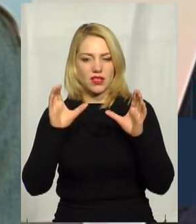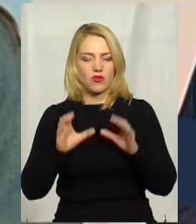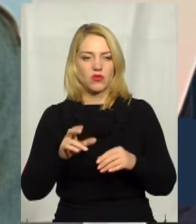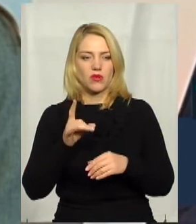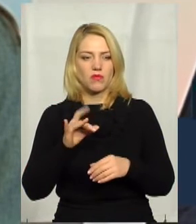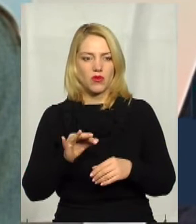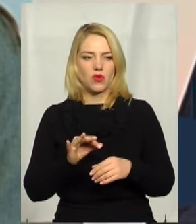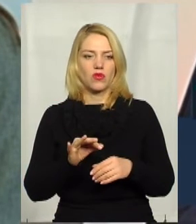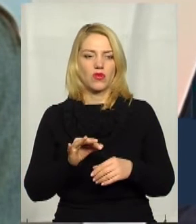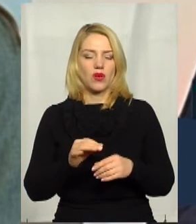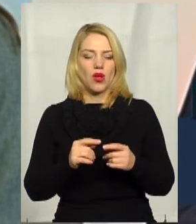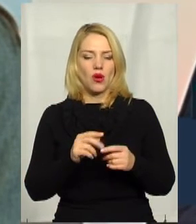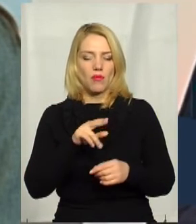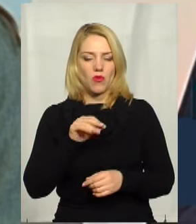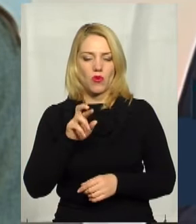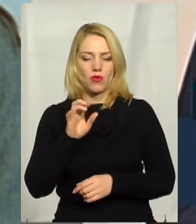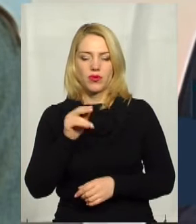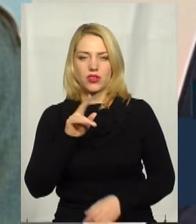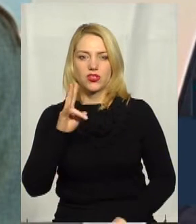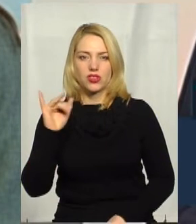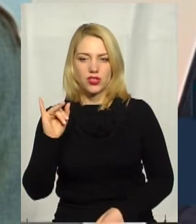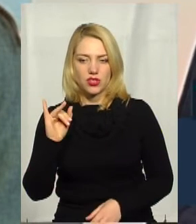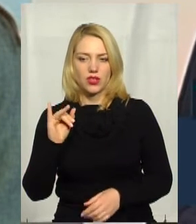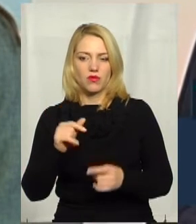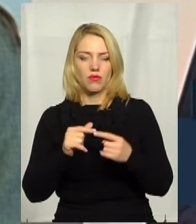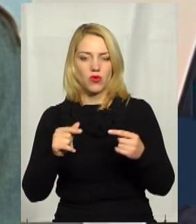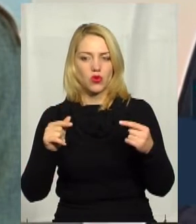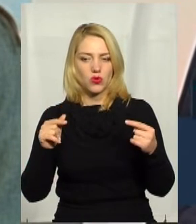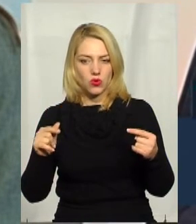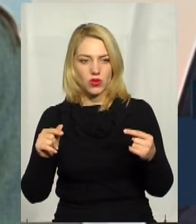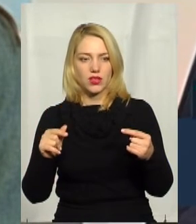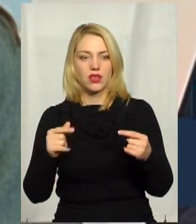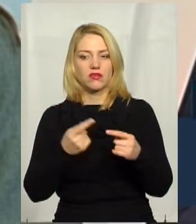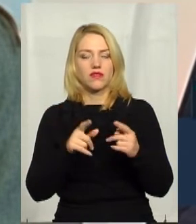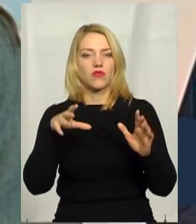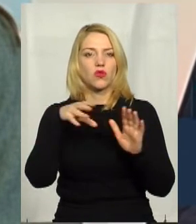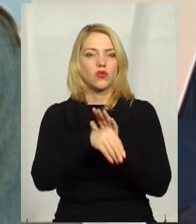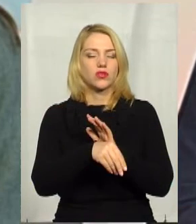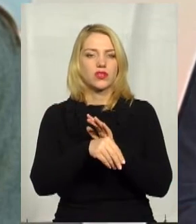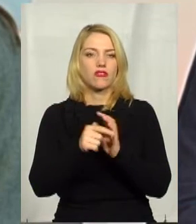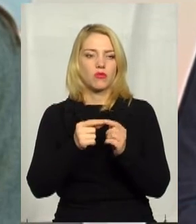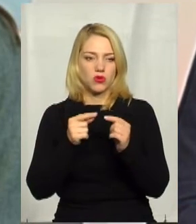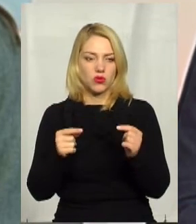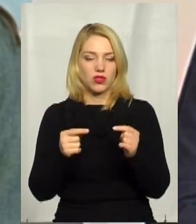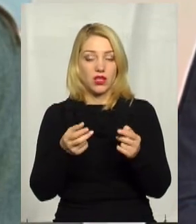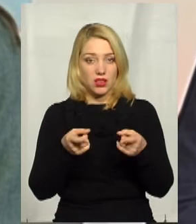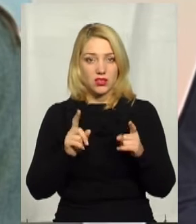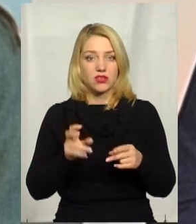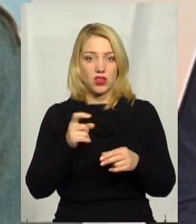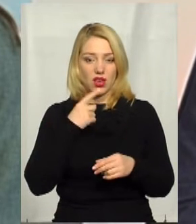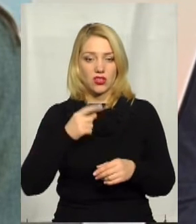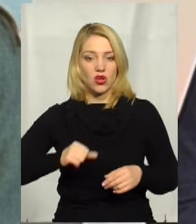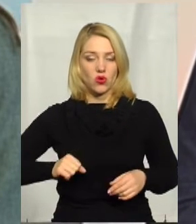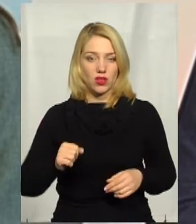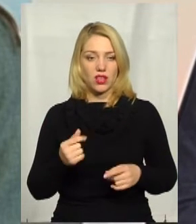побічні продукти тваринного походження такий вид відходів відійшов саме до таких продуктів. Тобто, дійсно, як каже колега,